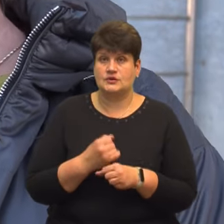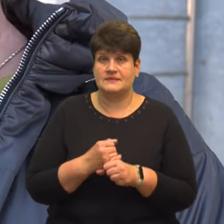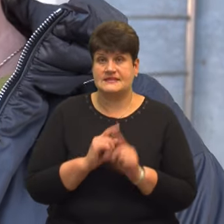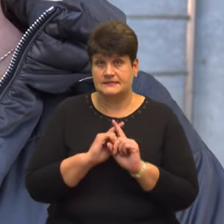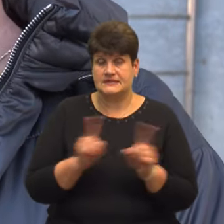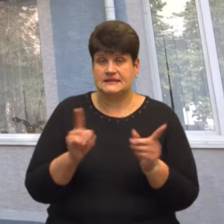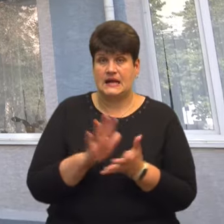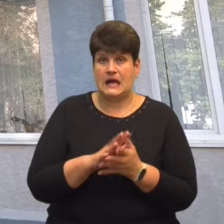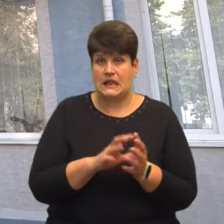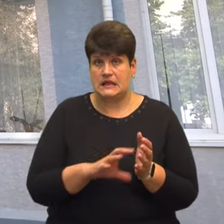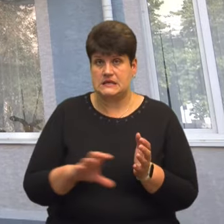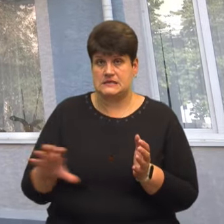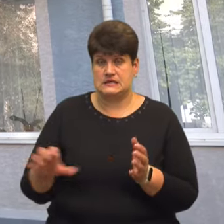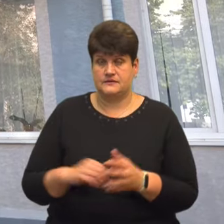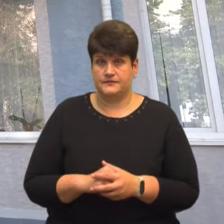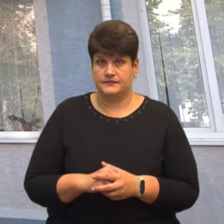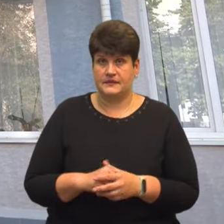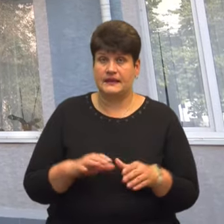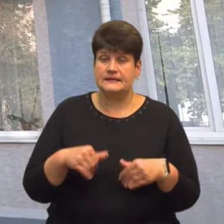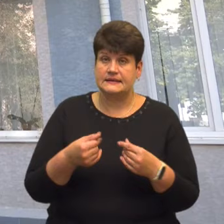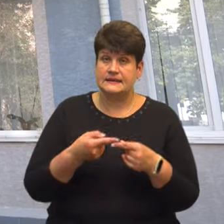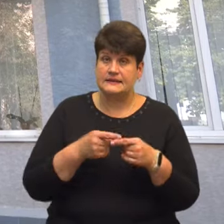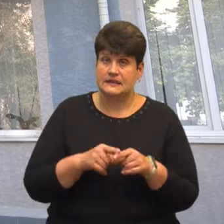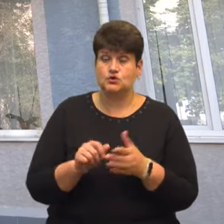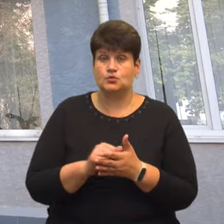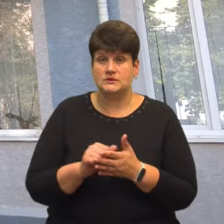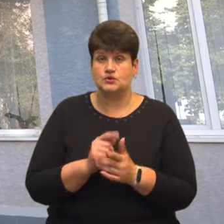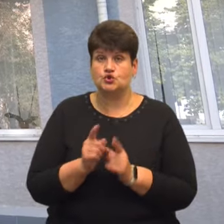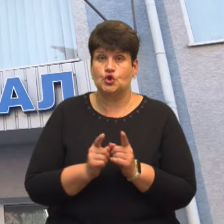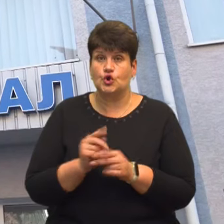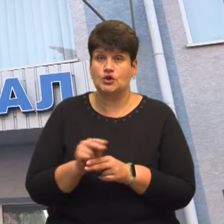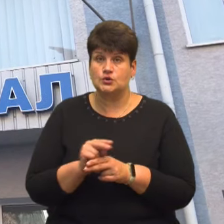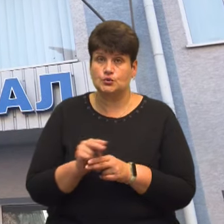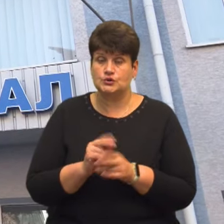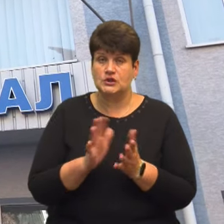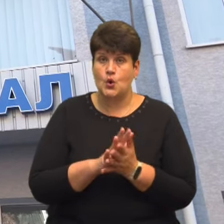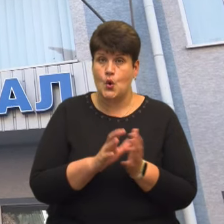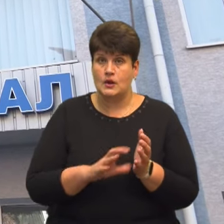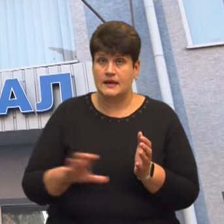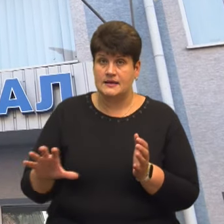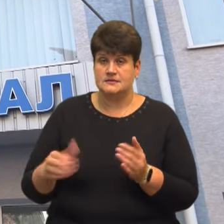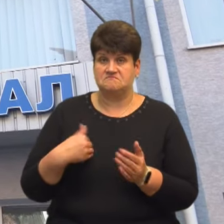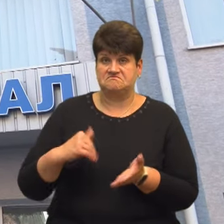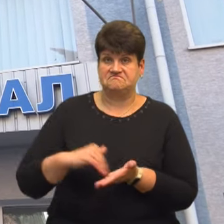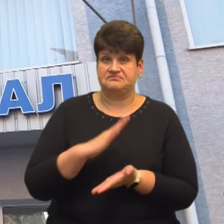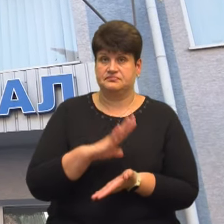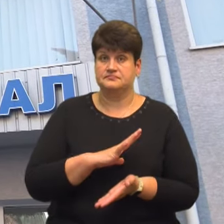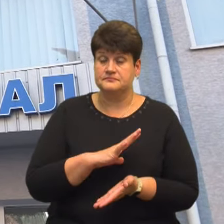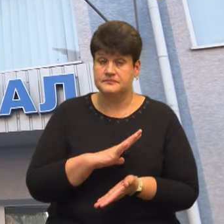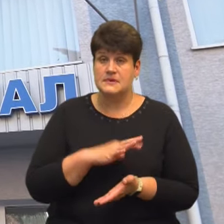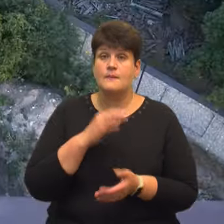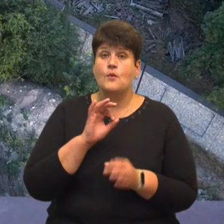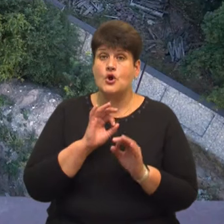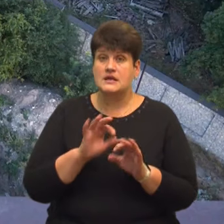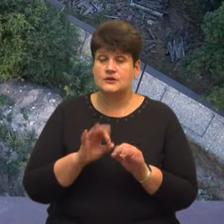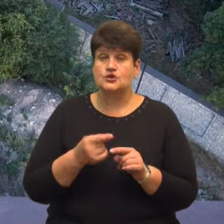каналізаційної мережі. Надати технічну документацію щодо реконструкції колектора у водоканалі нам відмовилися. Пояснили,